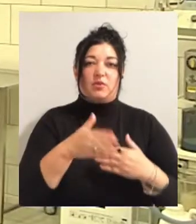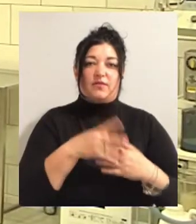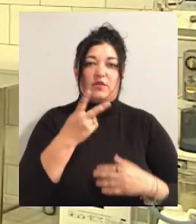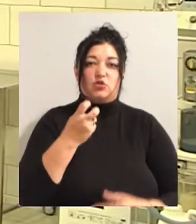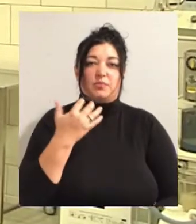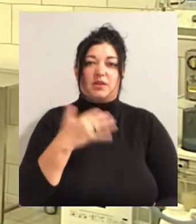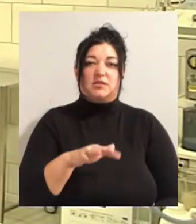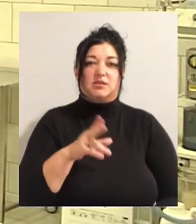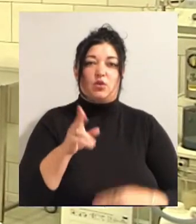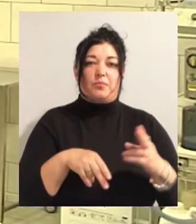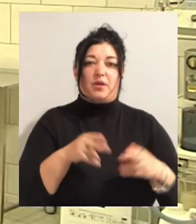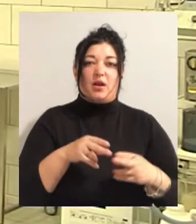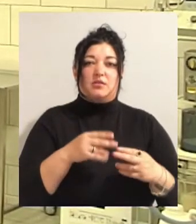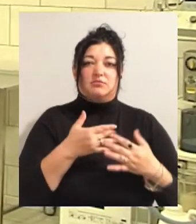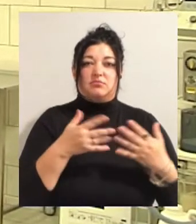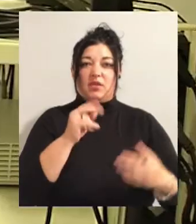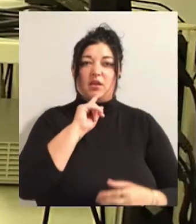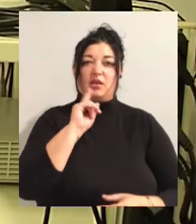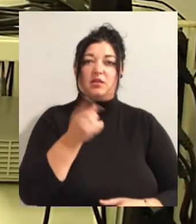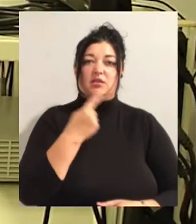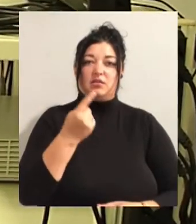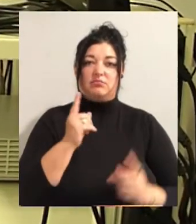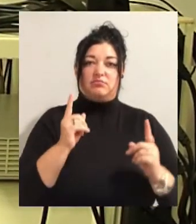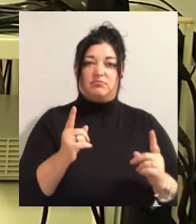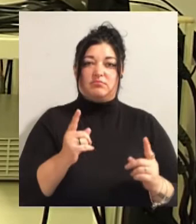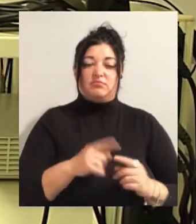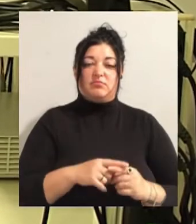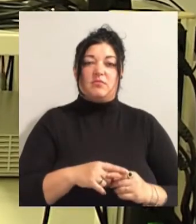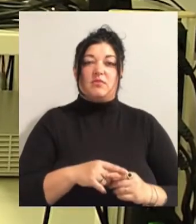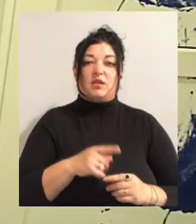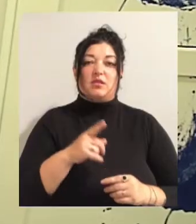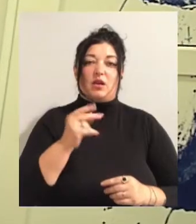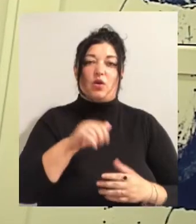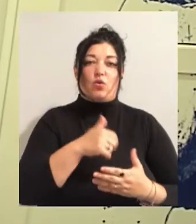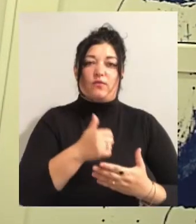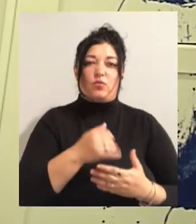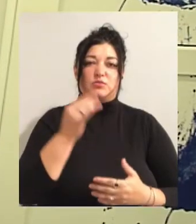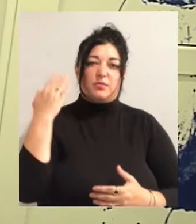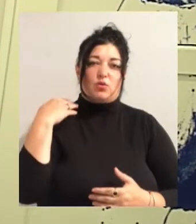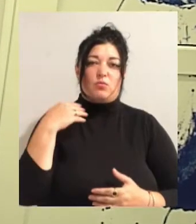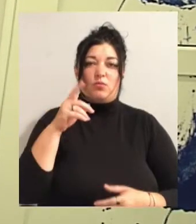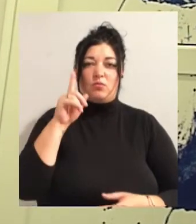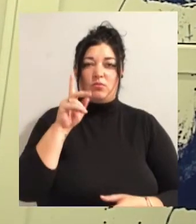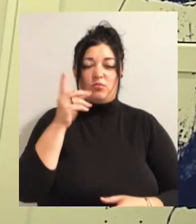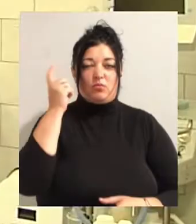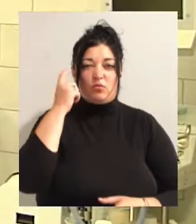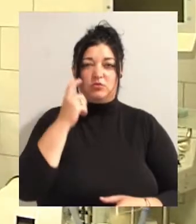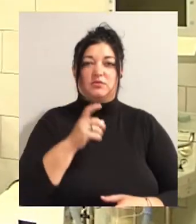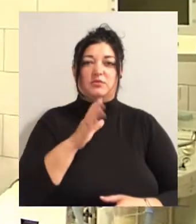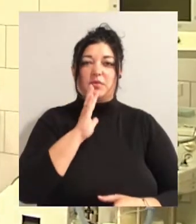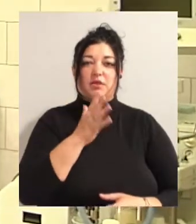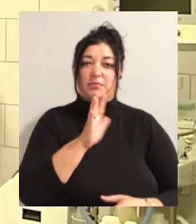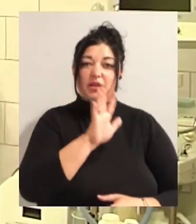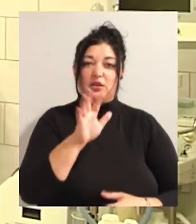різної складності на рік. Знебільшого на головному та спинному мозку. У середньому вони тривають від однієї до п'яти-шести годин,